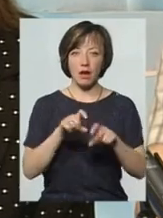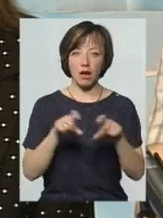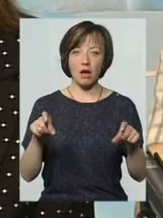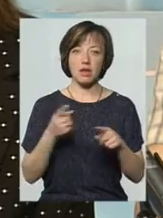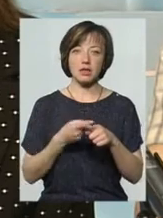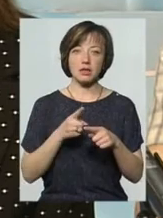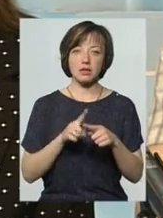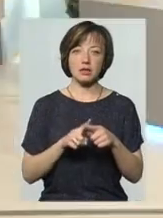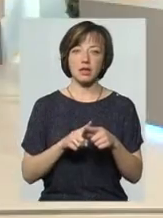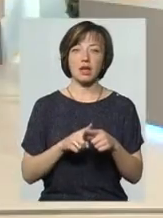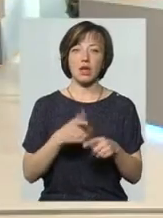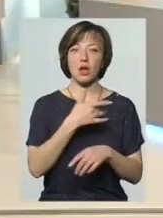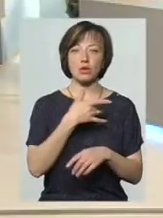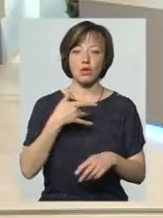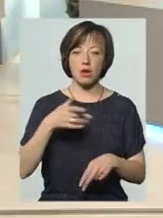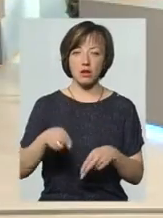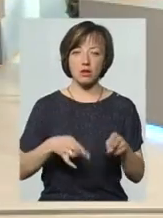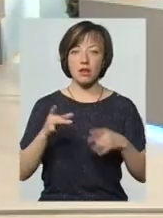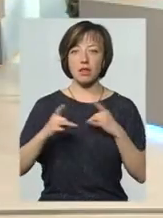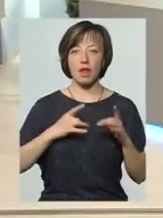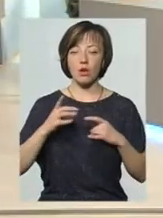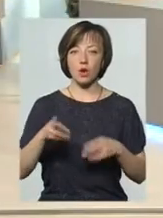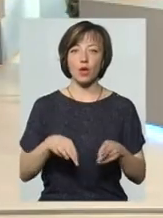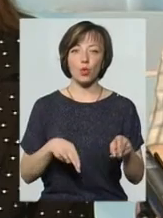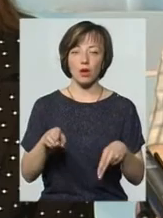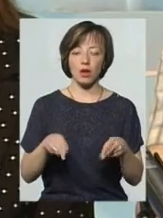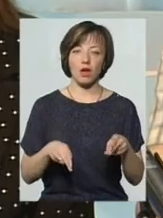торакальна хірургія, нейрохірургія,